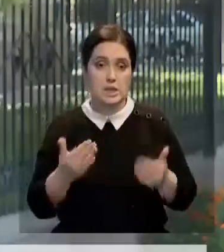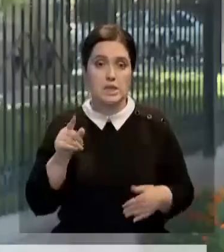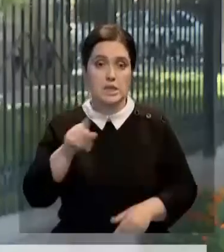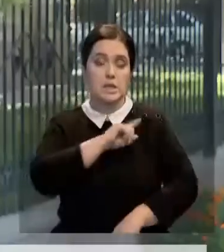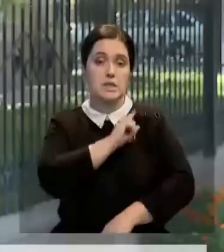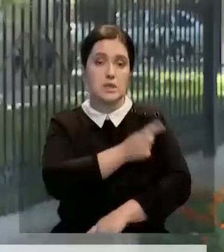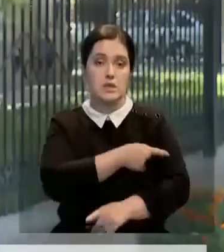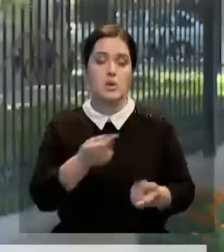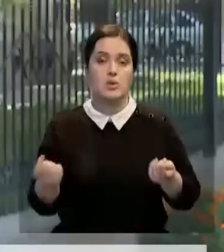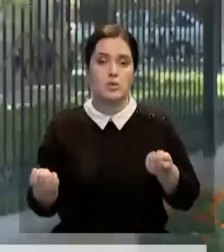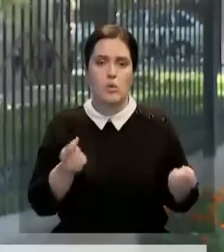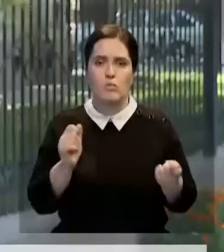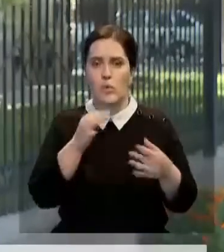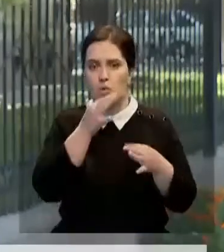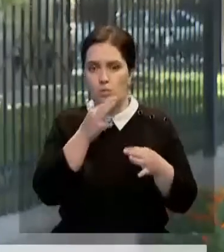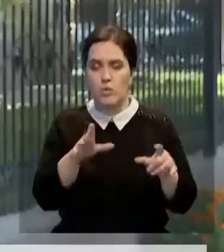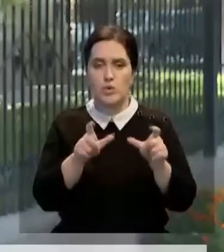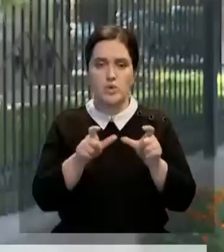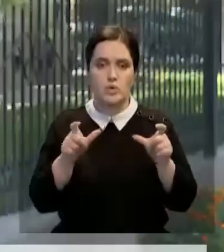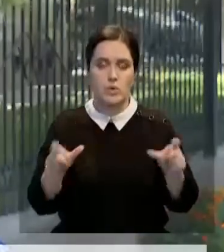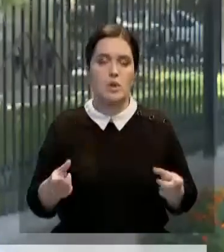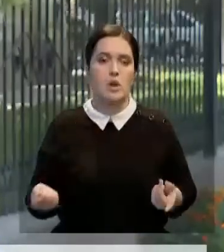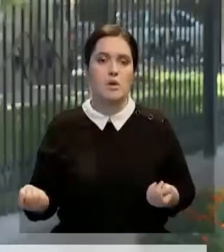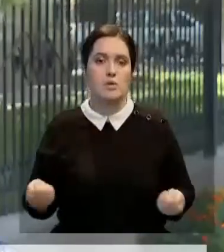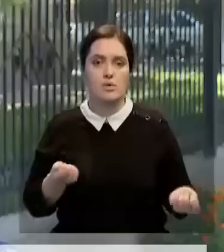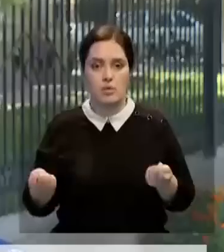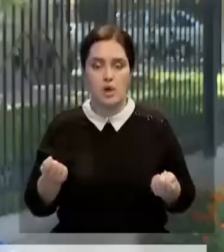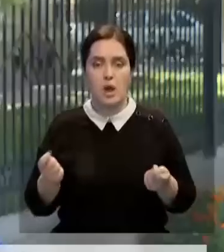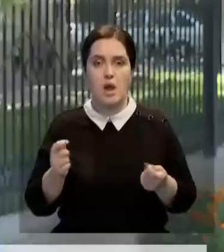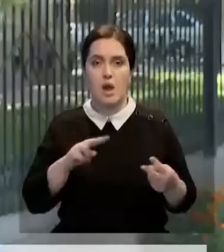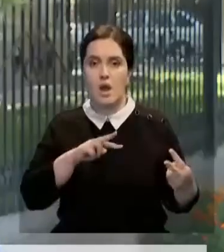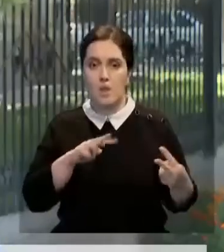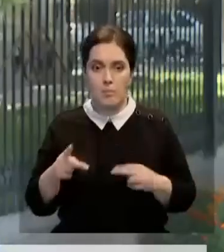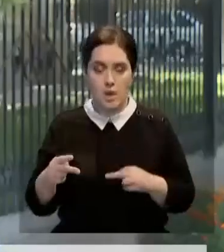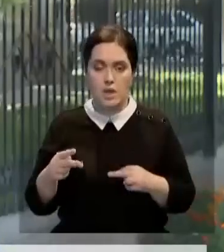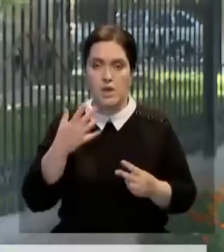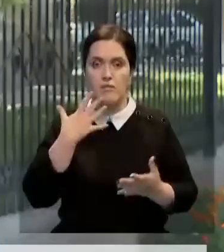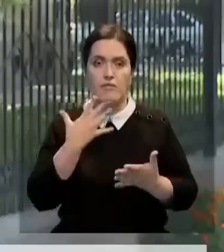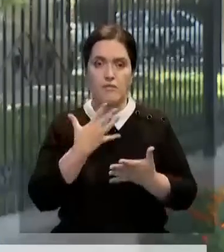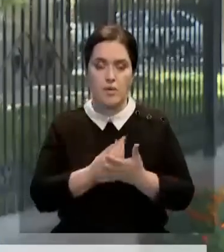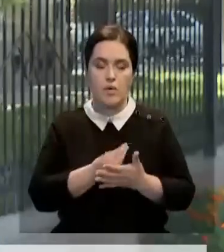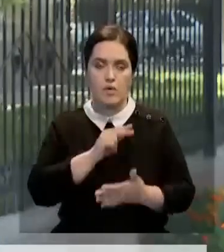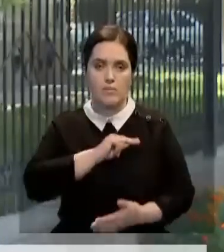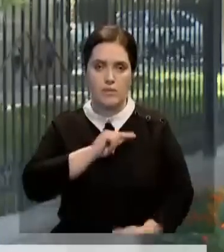руководитель, ты можешь в любой школе руководить, поменять свой стиль работы.